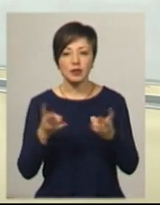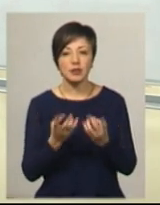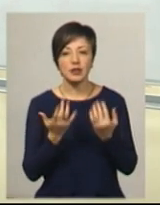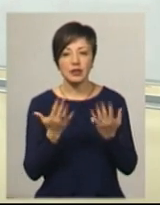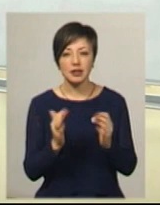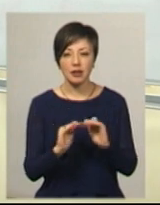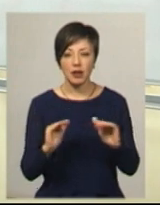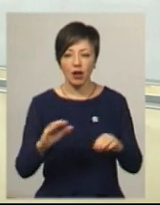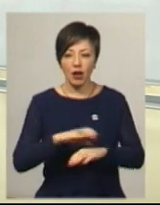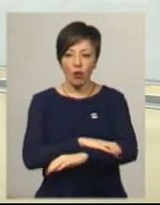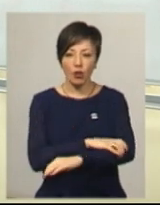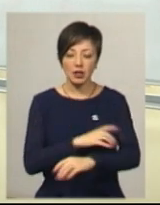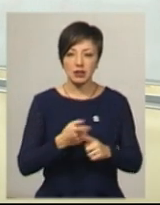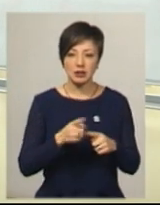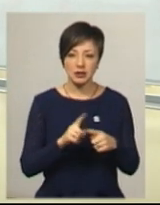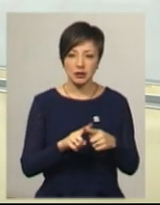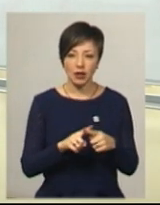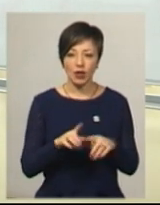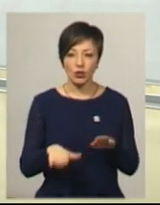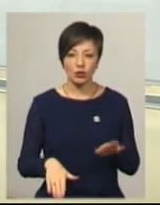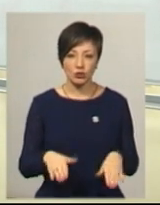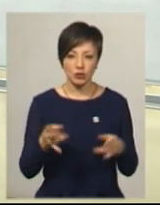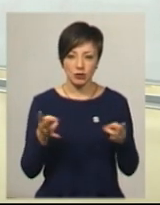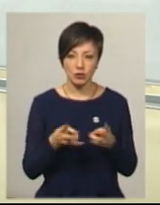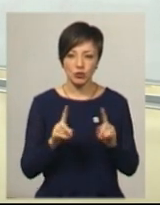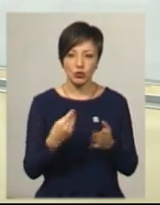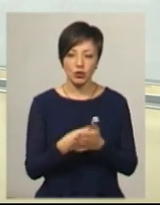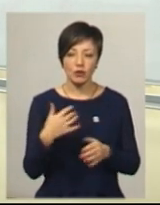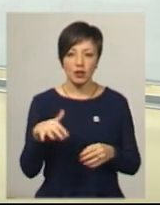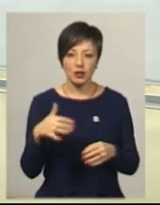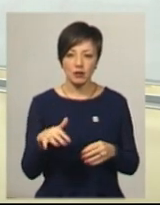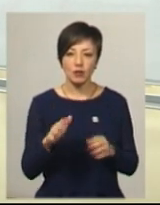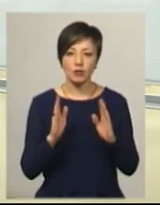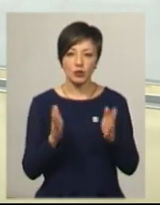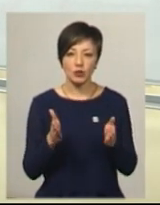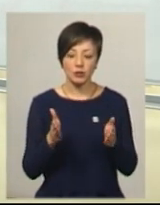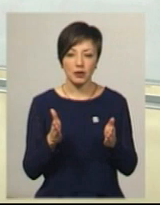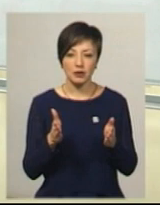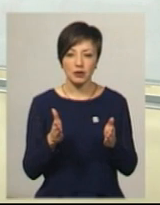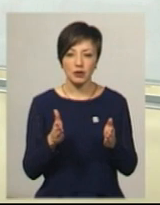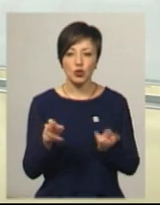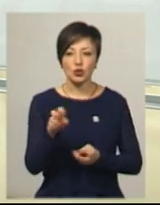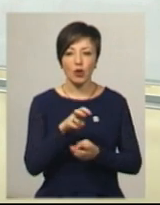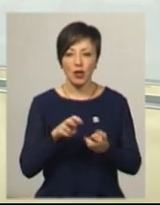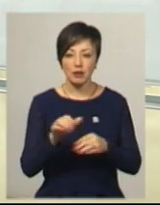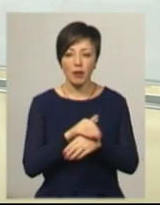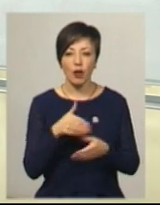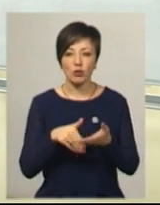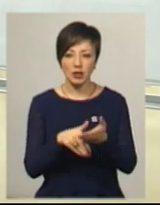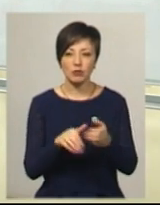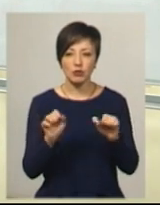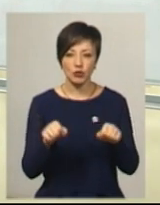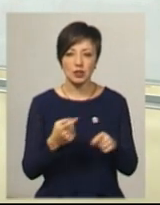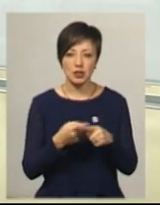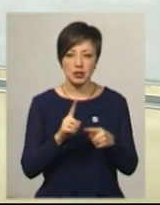ортези для ножок. Це дуже дороговартісні, ми будемо шукати благодійників, які